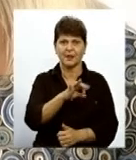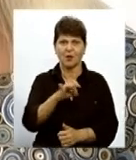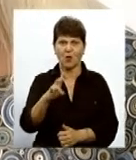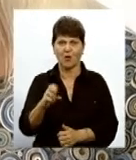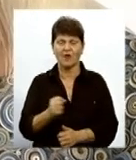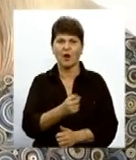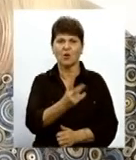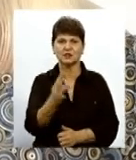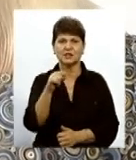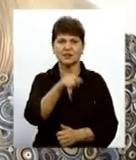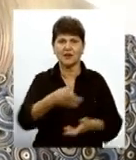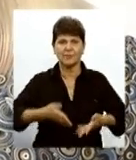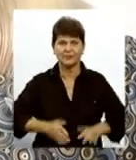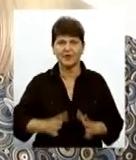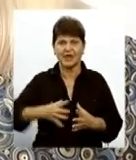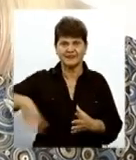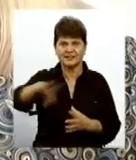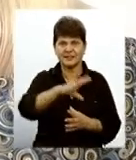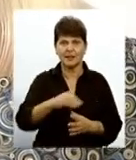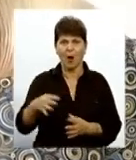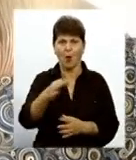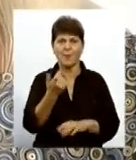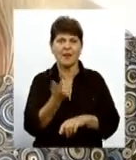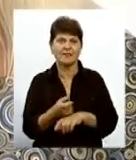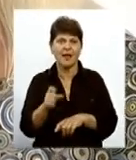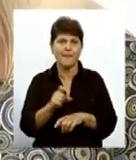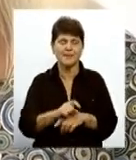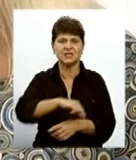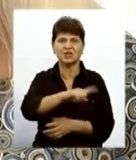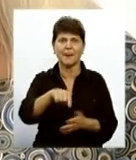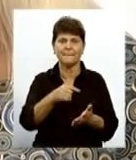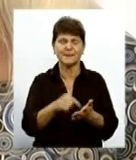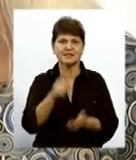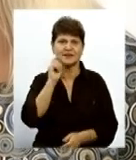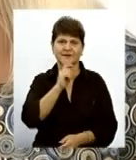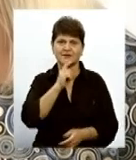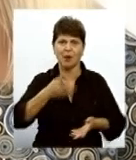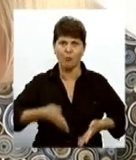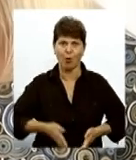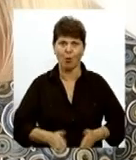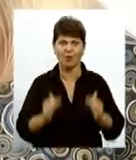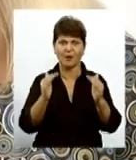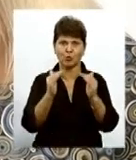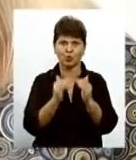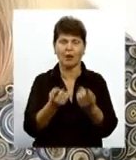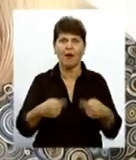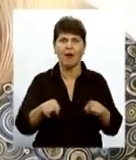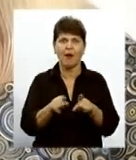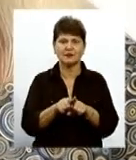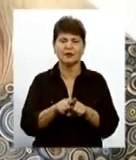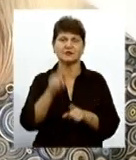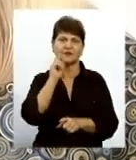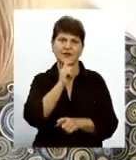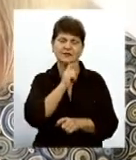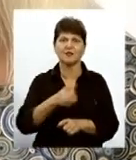Оскільки там народжують з усієї області Це найбільші міські міста Вінниці А також пологові будинки